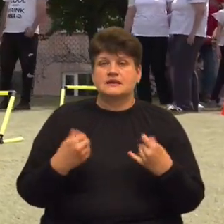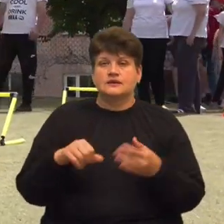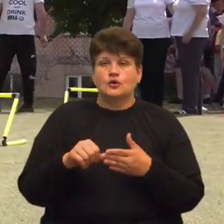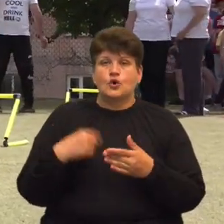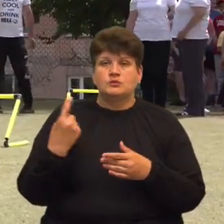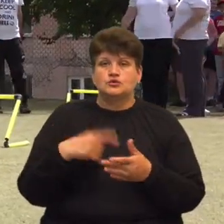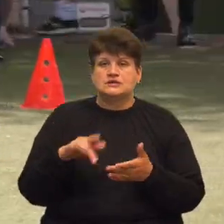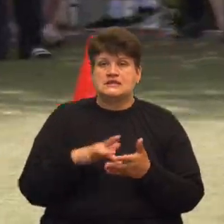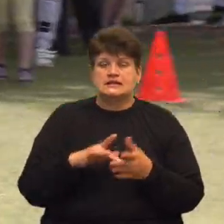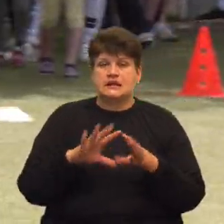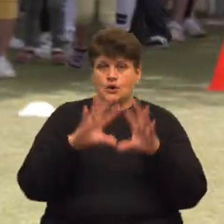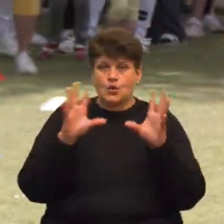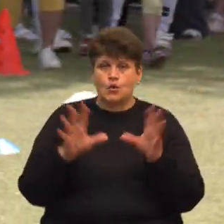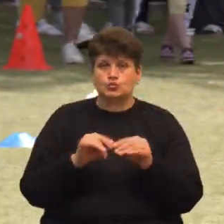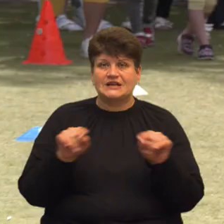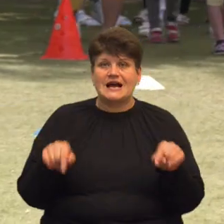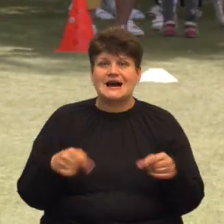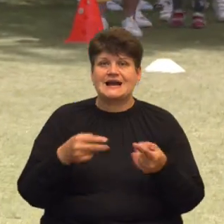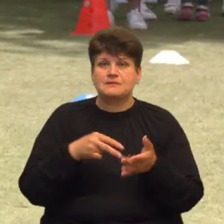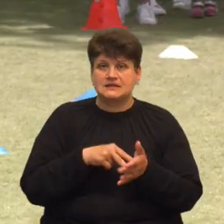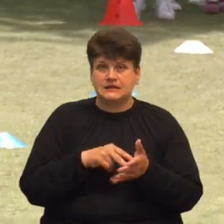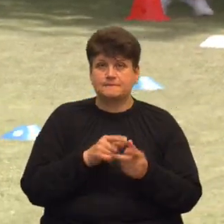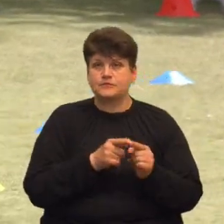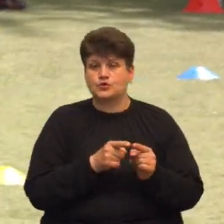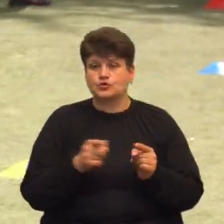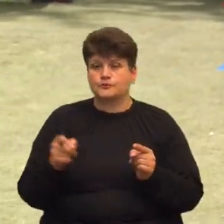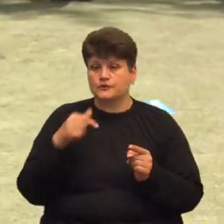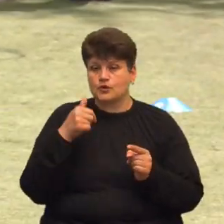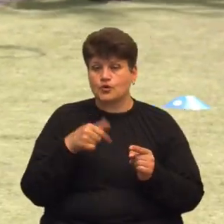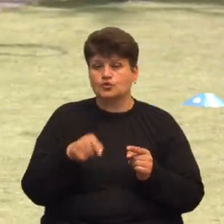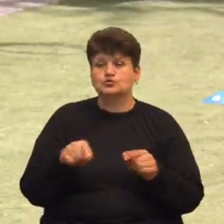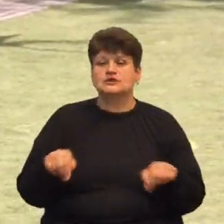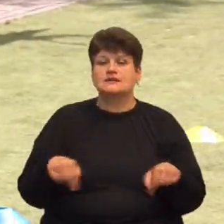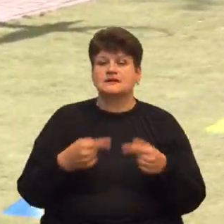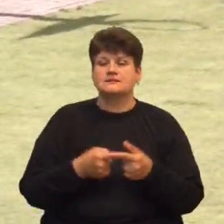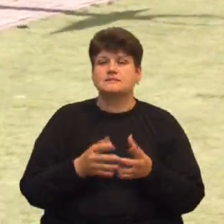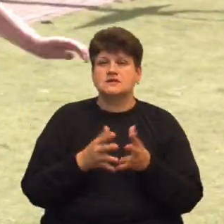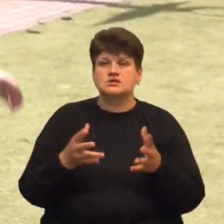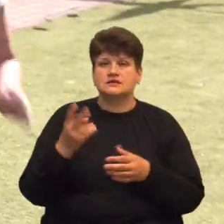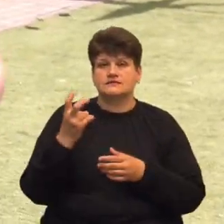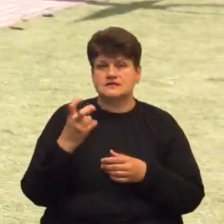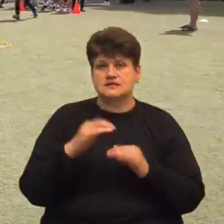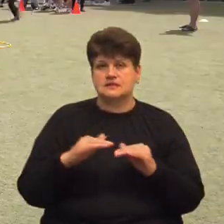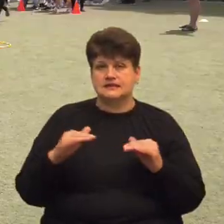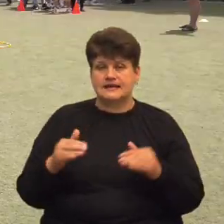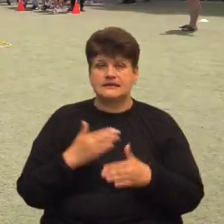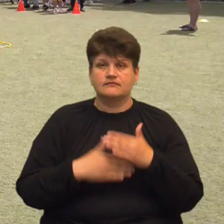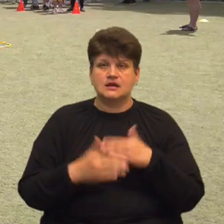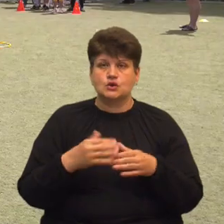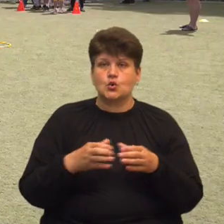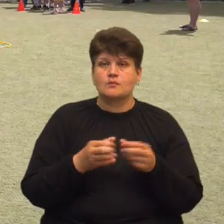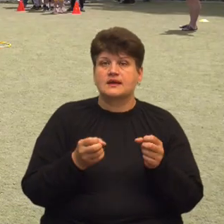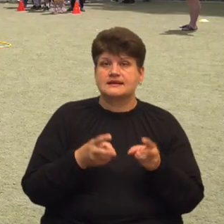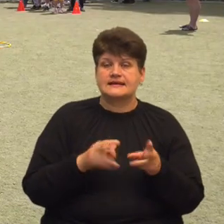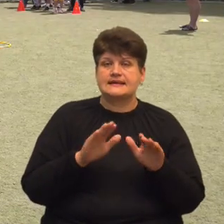центру комплексної реабілітації. Протягом року реабілітацію тут проходять більше двох сотень дітей з інвалідністю та з групи ризику, а також діти